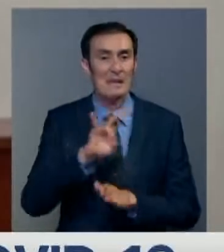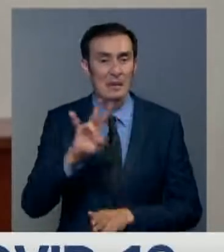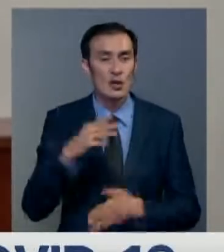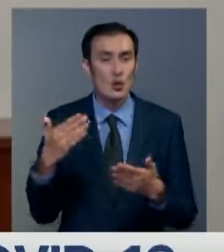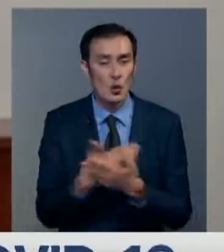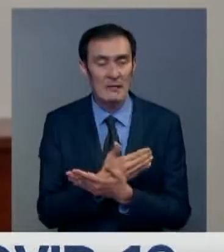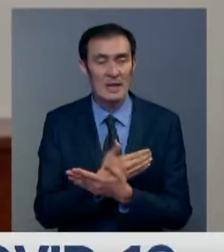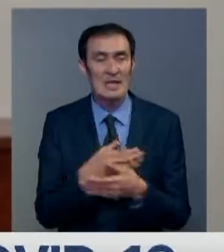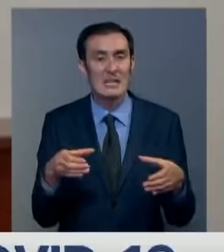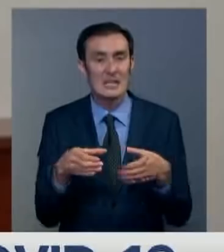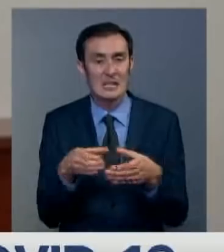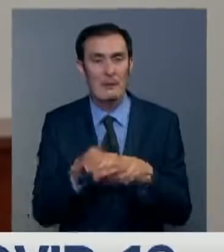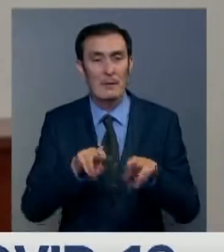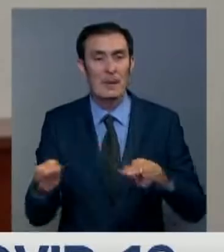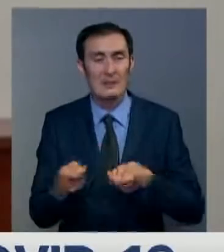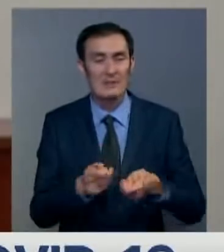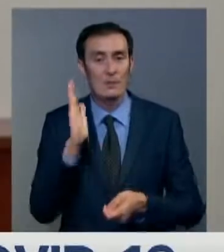правительства будет назначен в декабре.